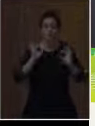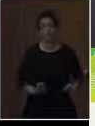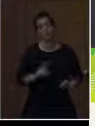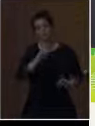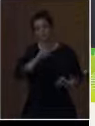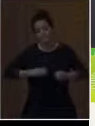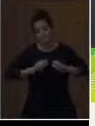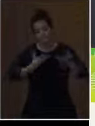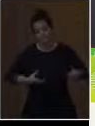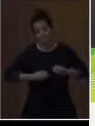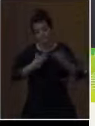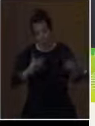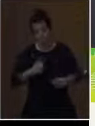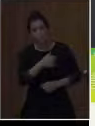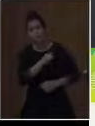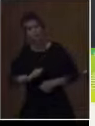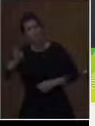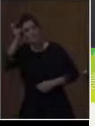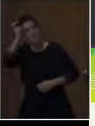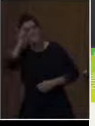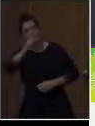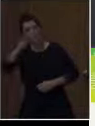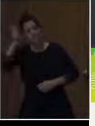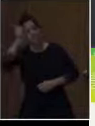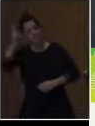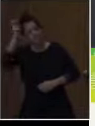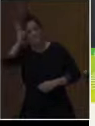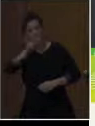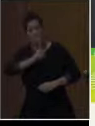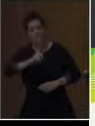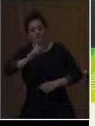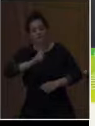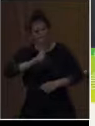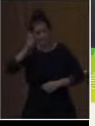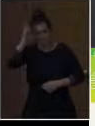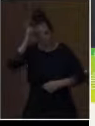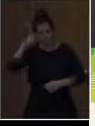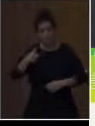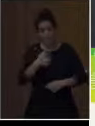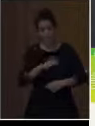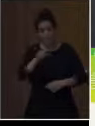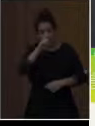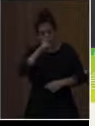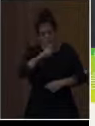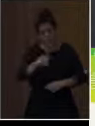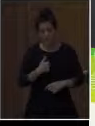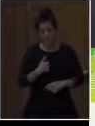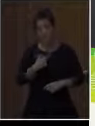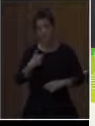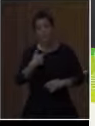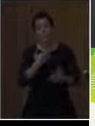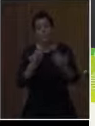δεξιότητα της απομνημόνευσης και τη φωτογραφική μνήμη ώστε να αναφέρω με ένα πάσα στιγμή στους διαπρεπείς γνώστες εκπαίδευσης. Δεν είμαι